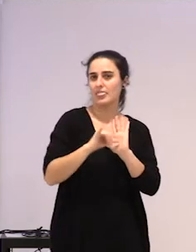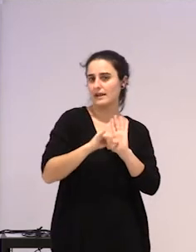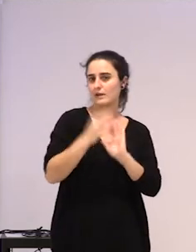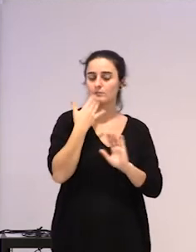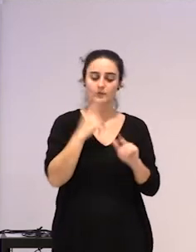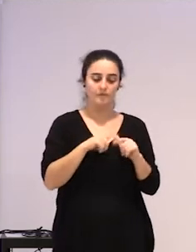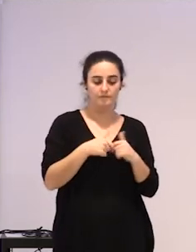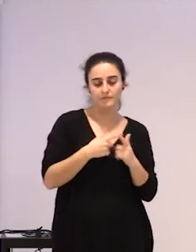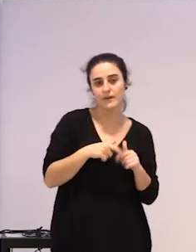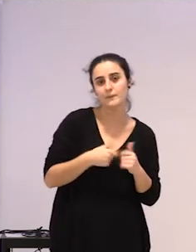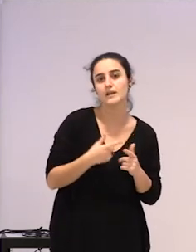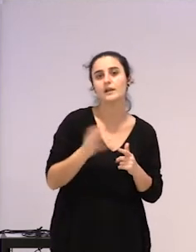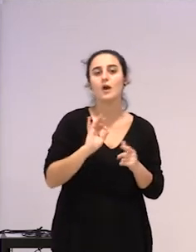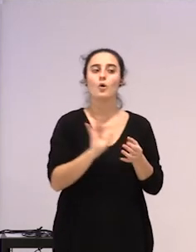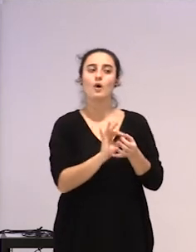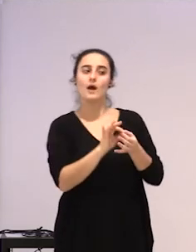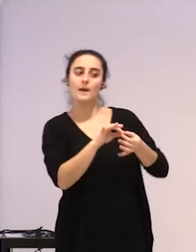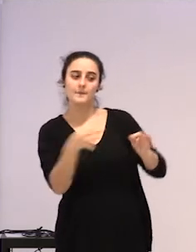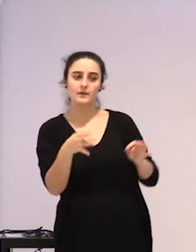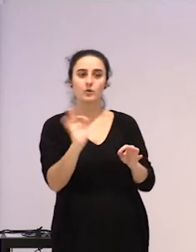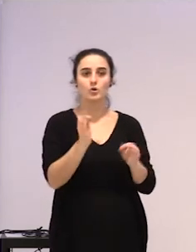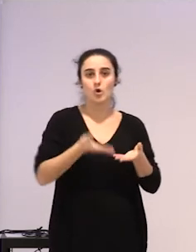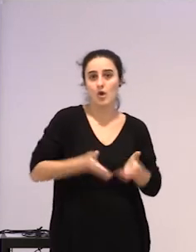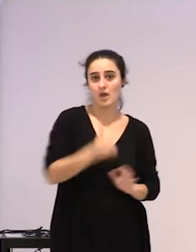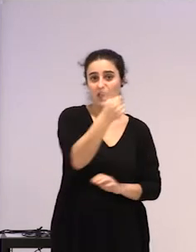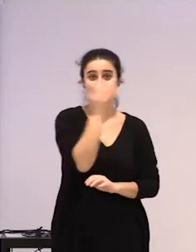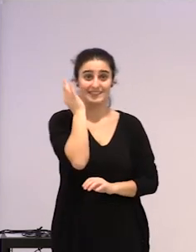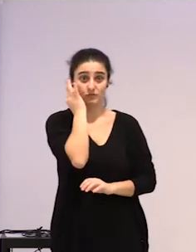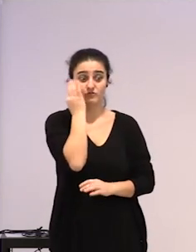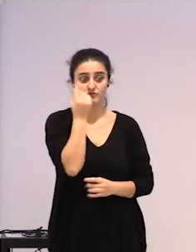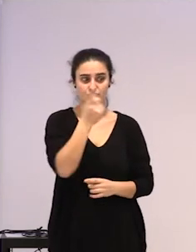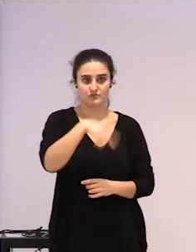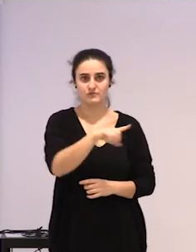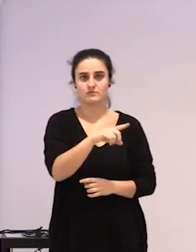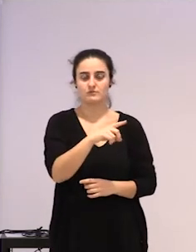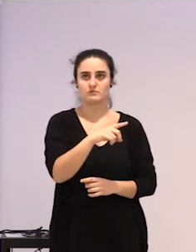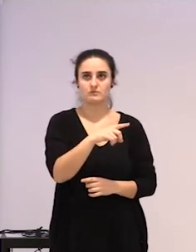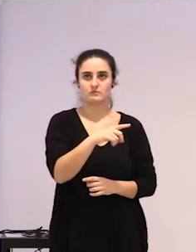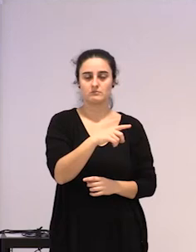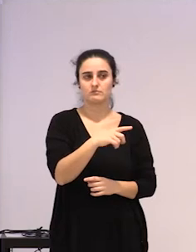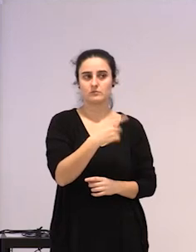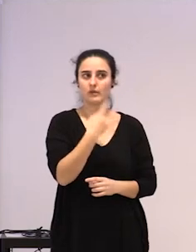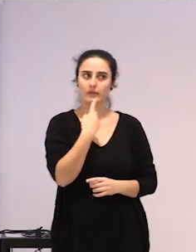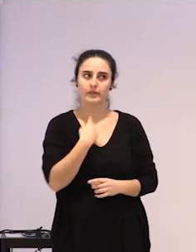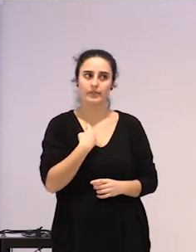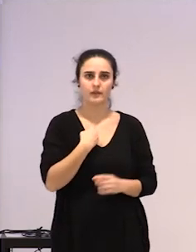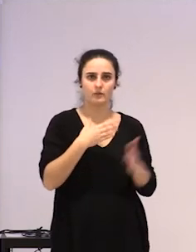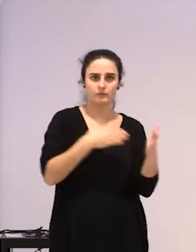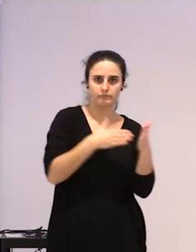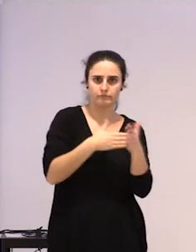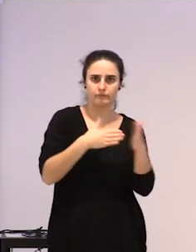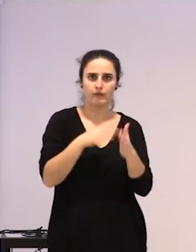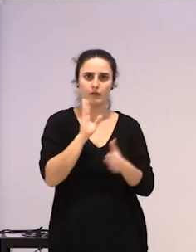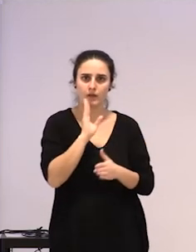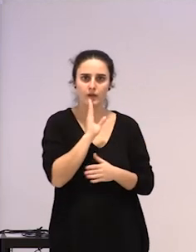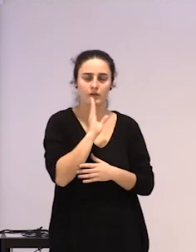ez, edo, elagunen partetik, edo, semalaben partetik, aurren partetik topatzen dituzten oztopoak, baita ere,